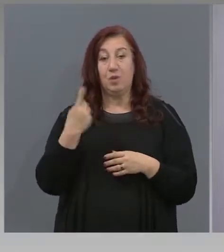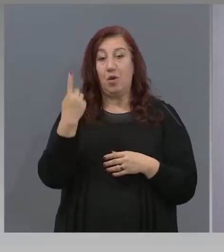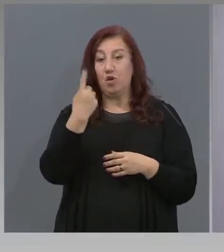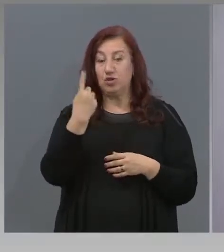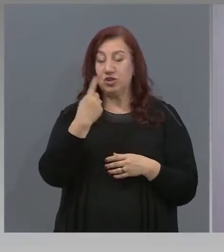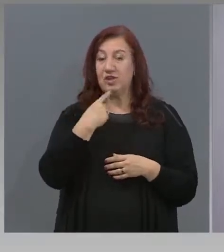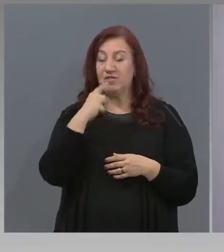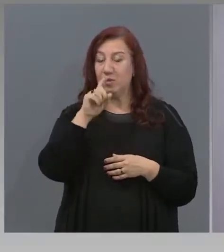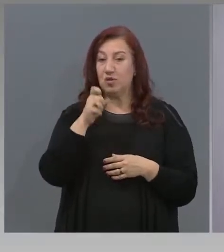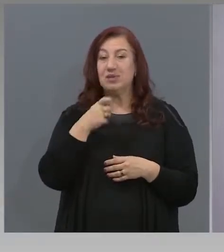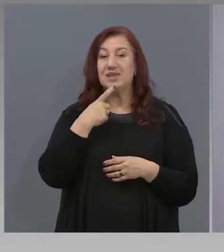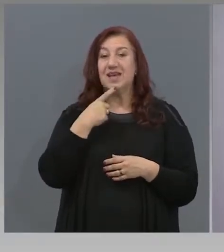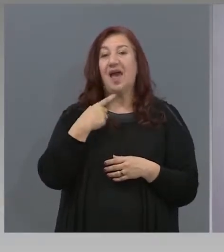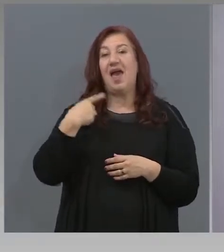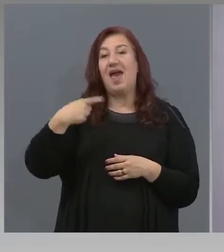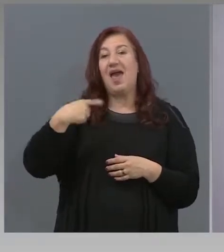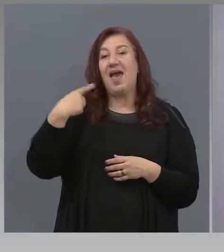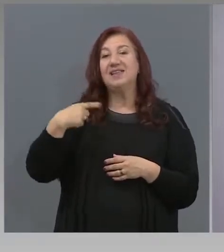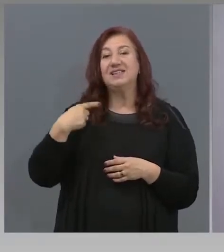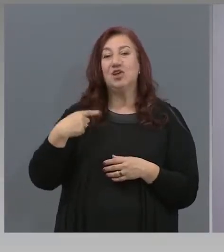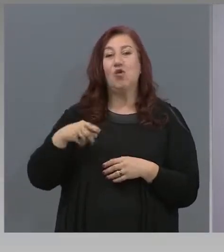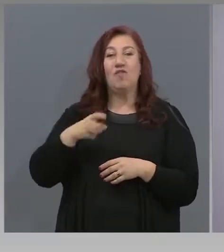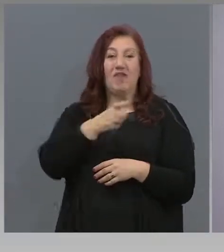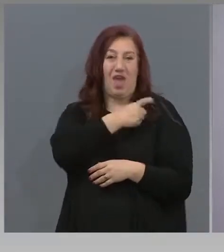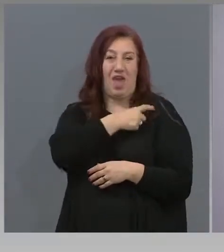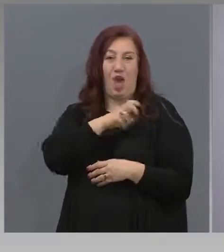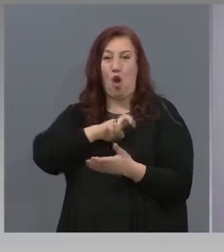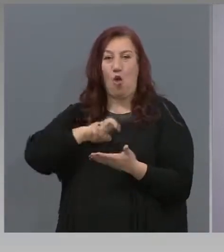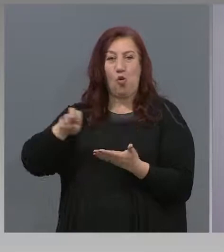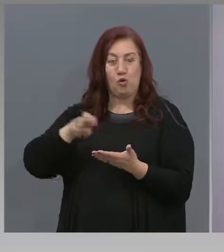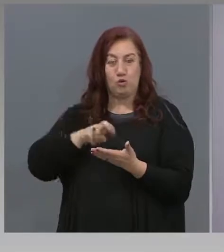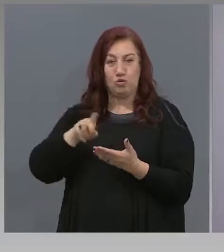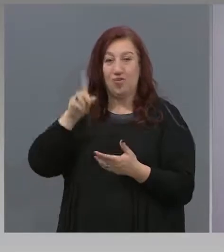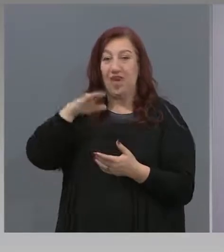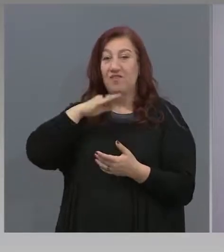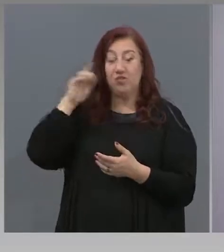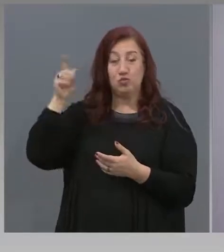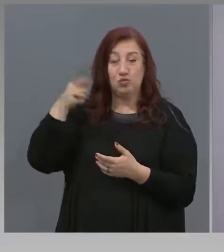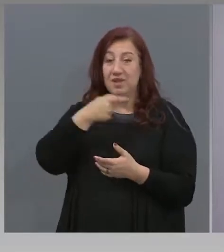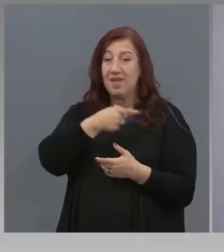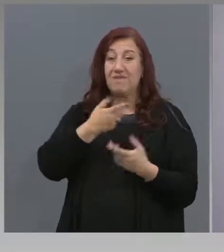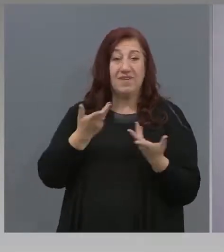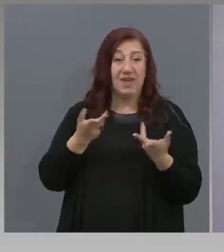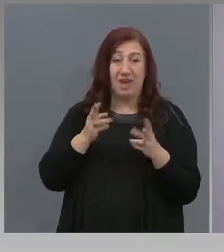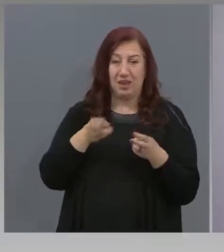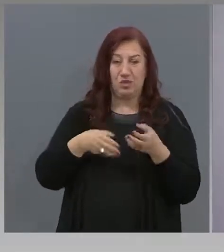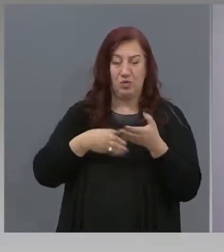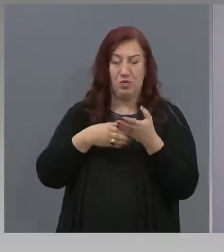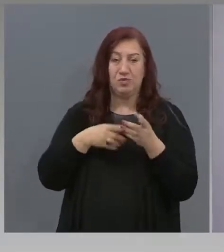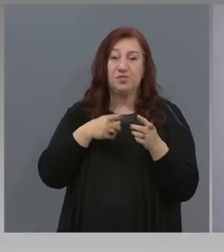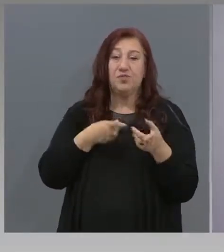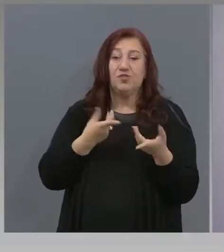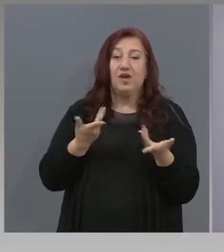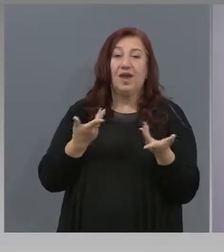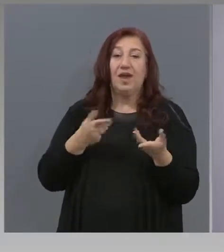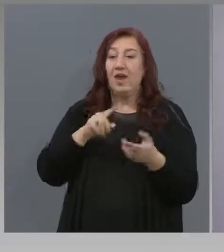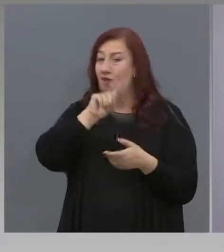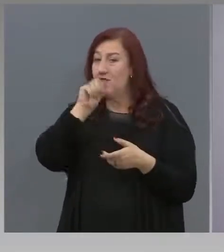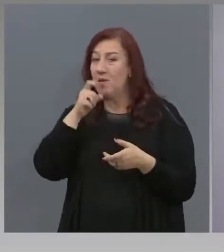Зизиковите, курсови, всякакви други, които пътва от чужбина. Бихте ли могли да се намезите? Това е по-скоро въпрос на взаимоотношения между